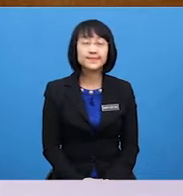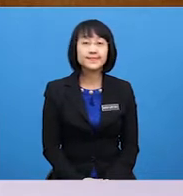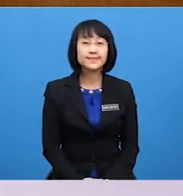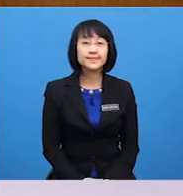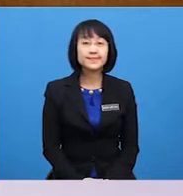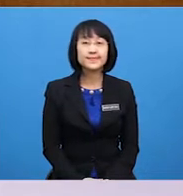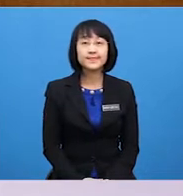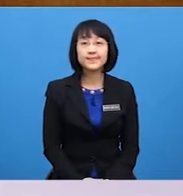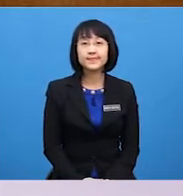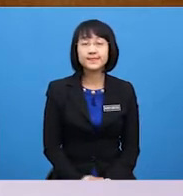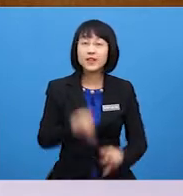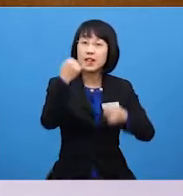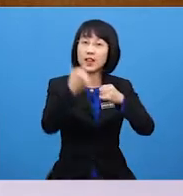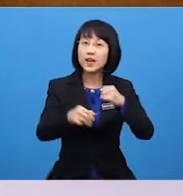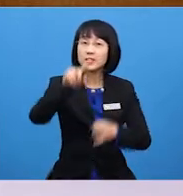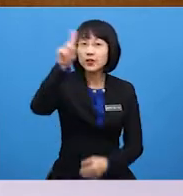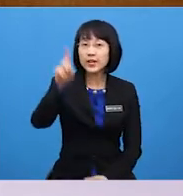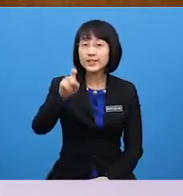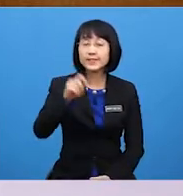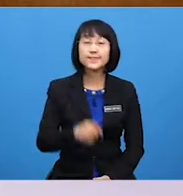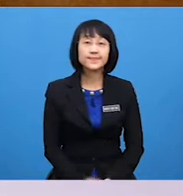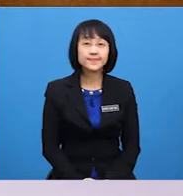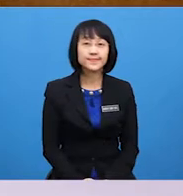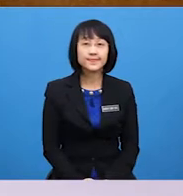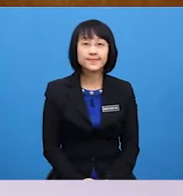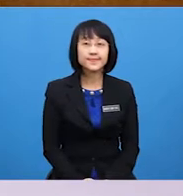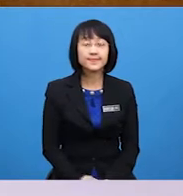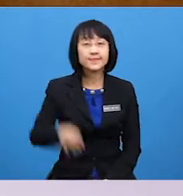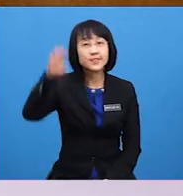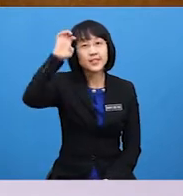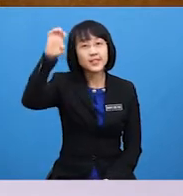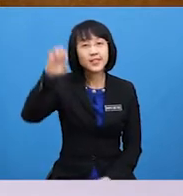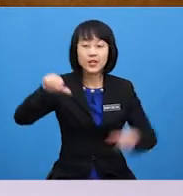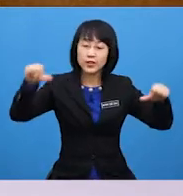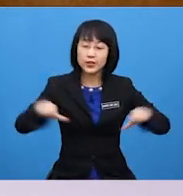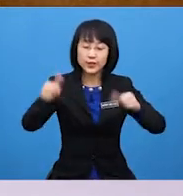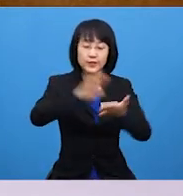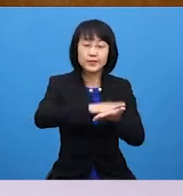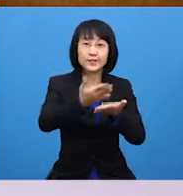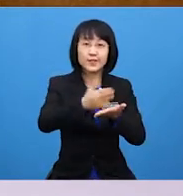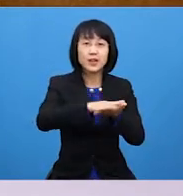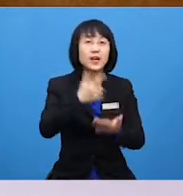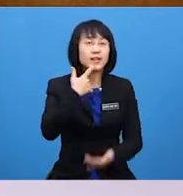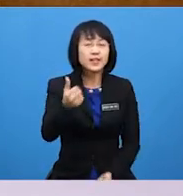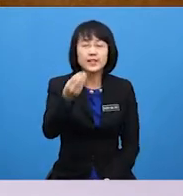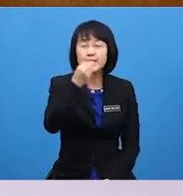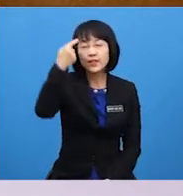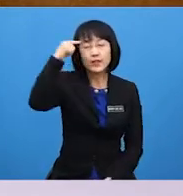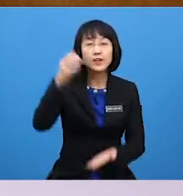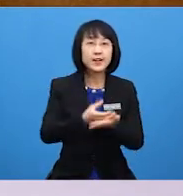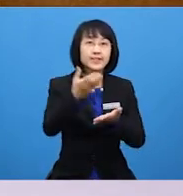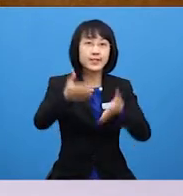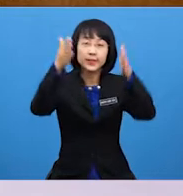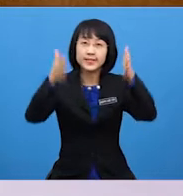Last question He cooks He Delicious meal For the customers